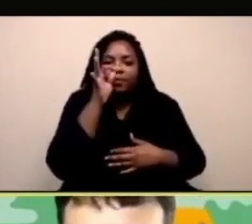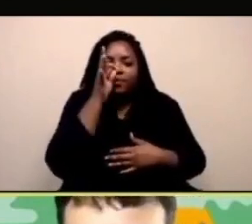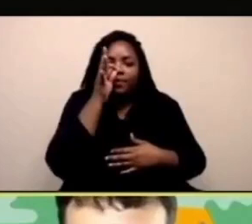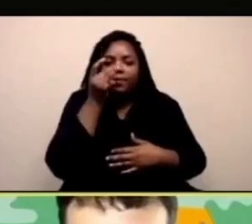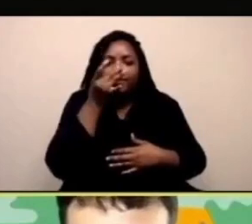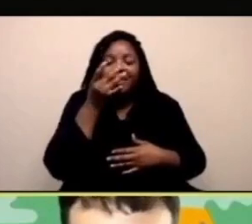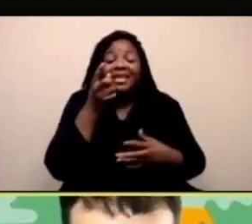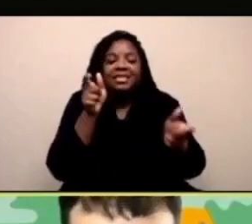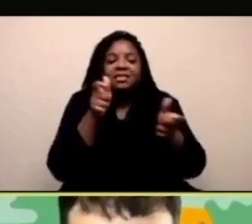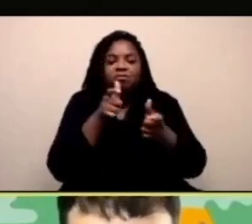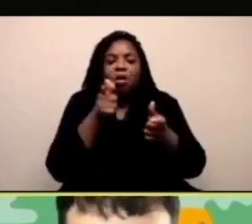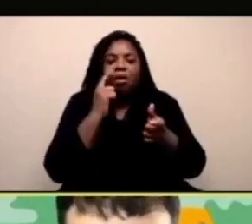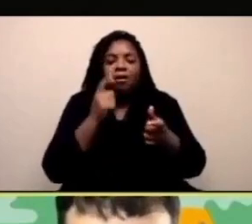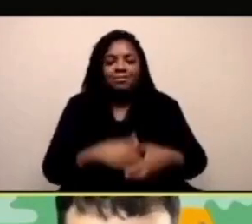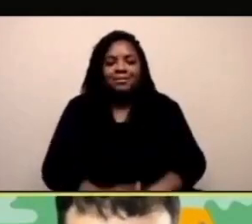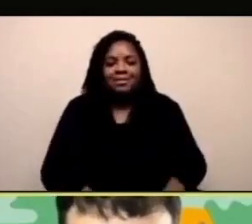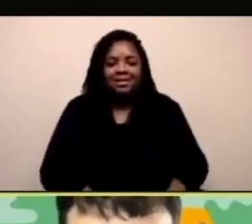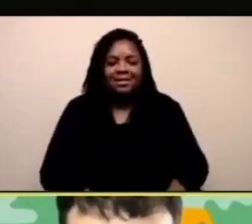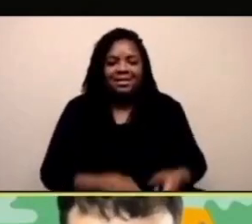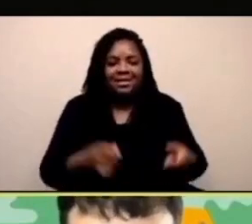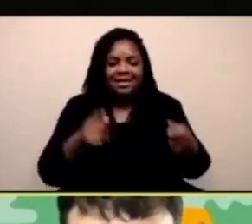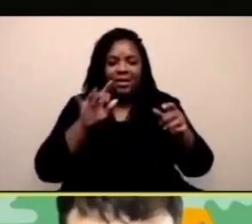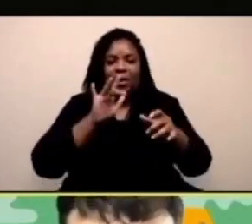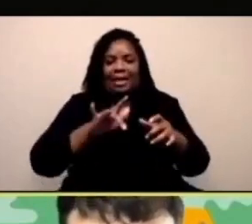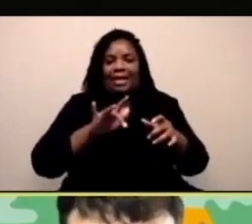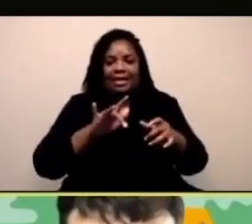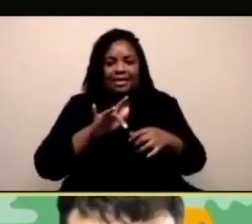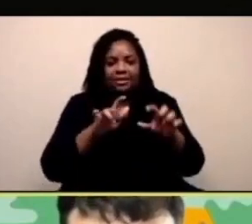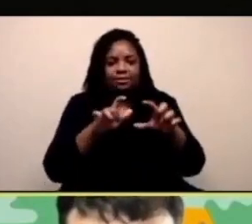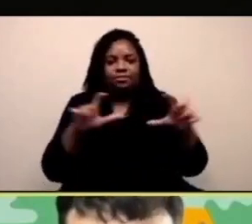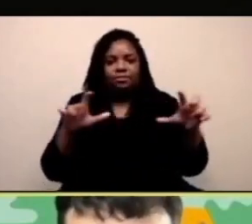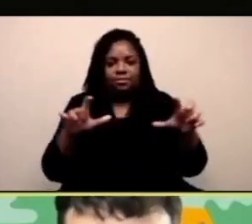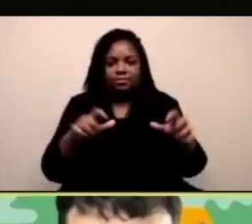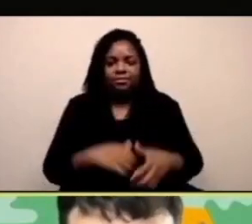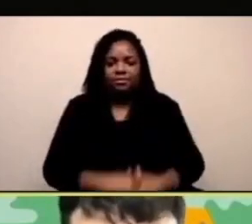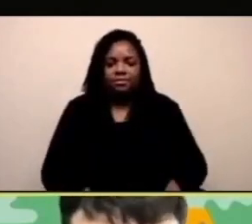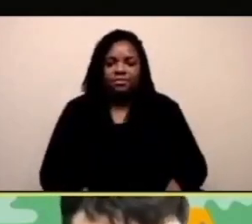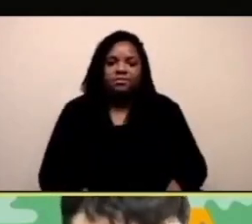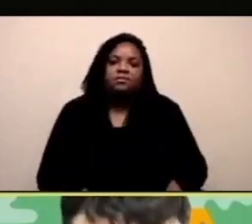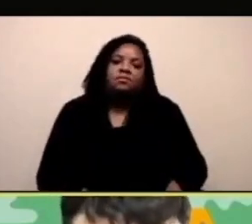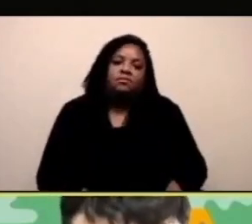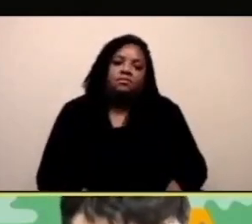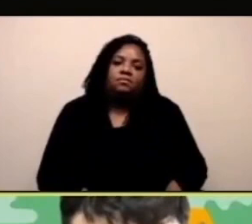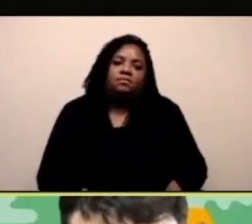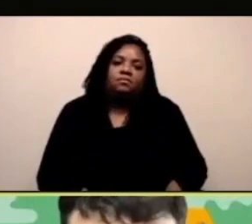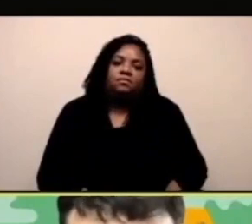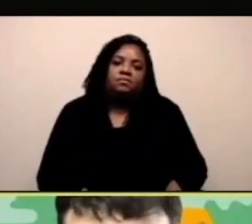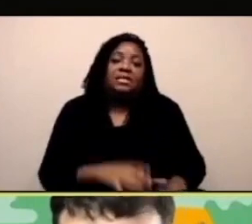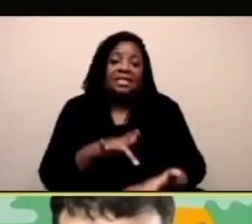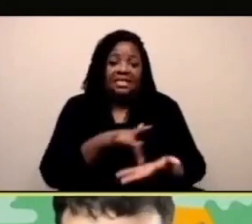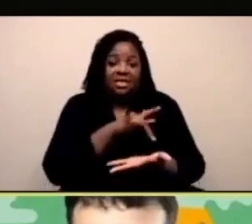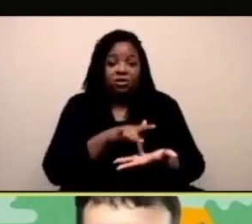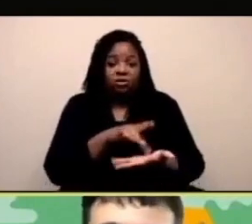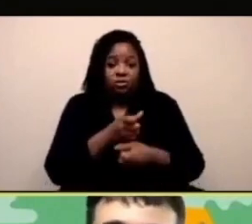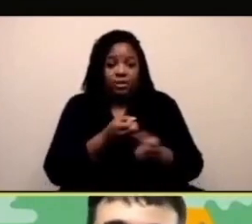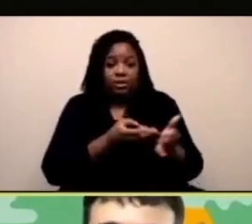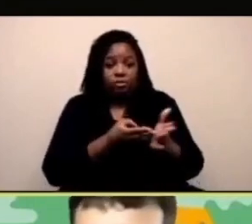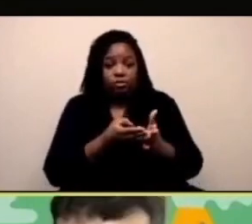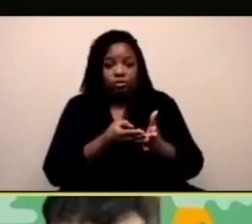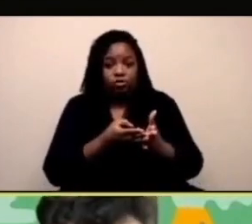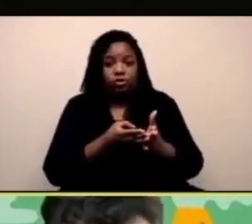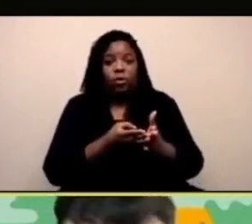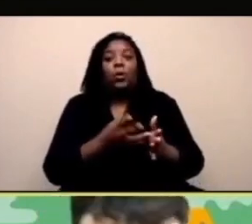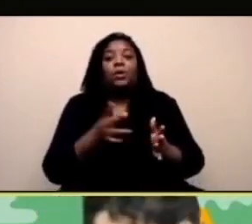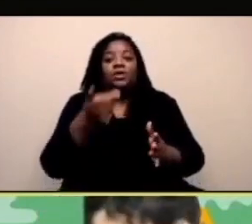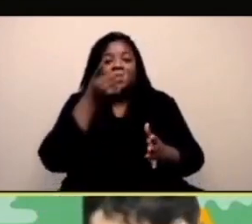E disegnerò qui un piccolo naso di gatto. Ok? È